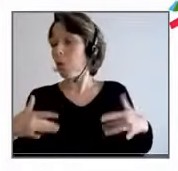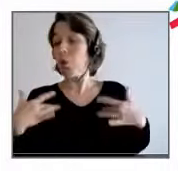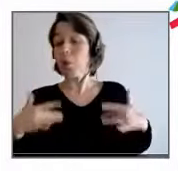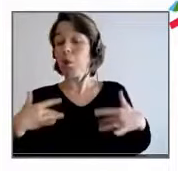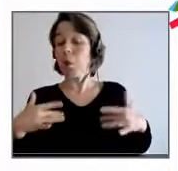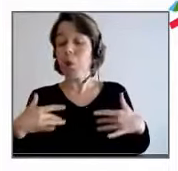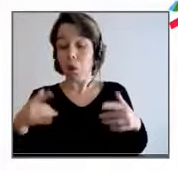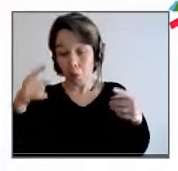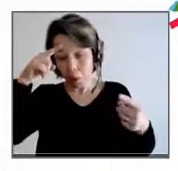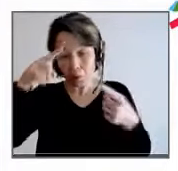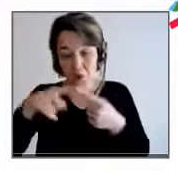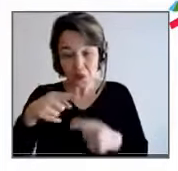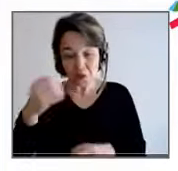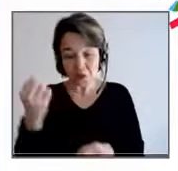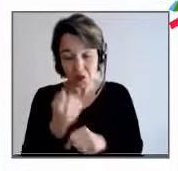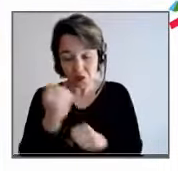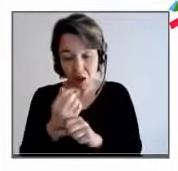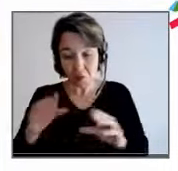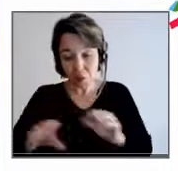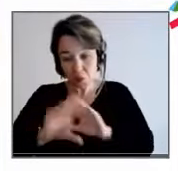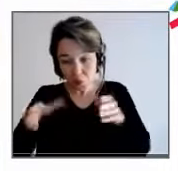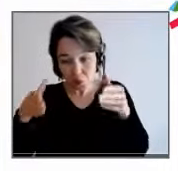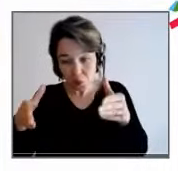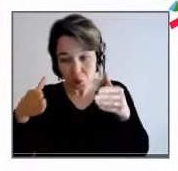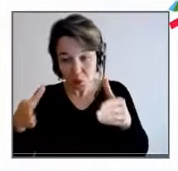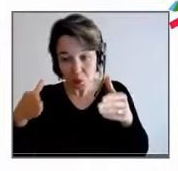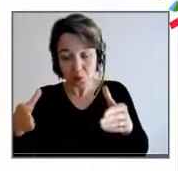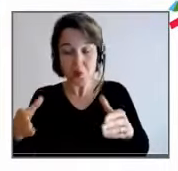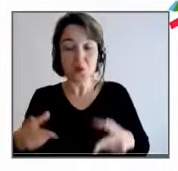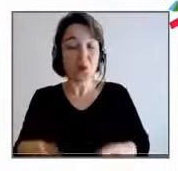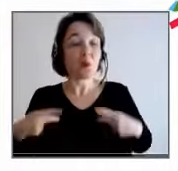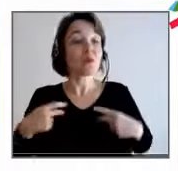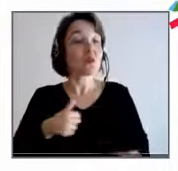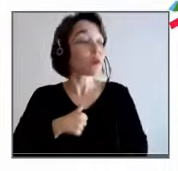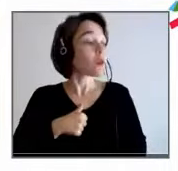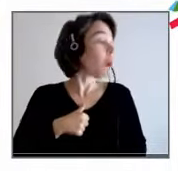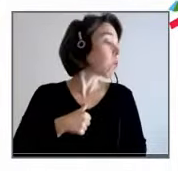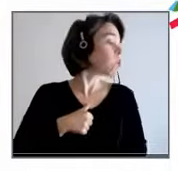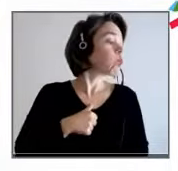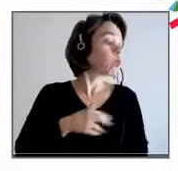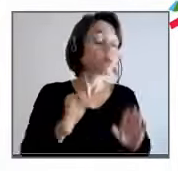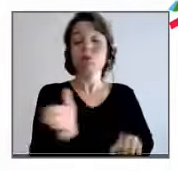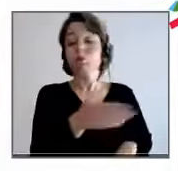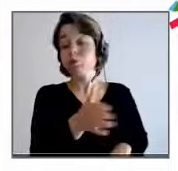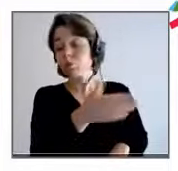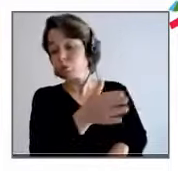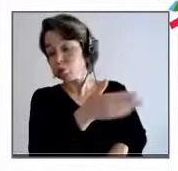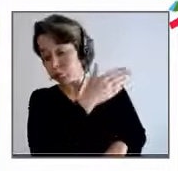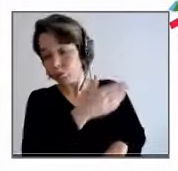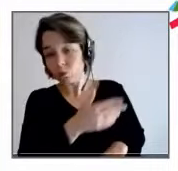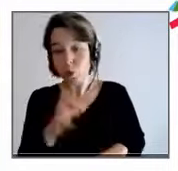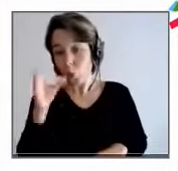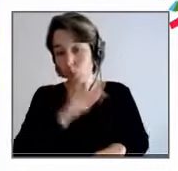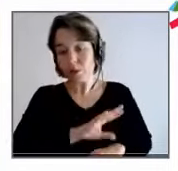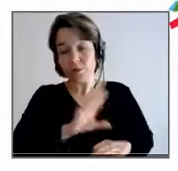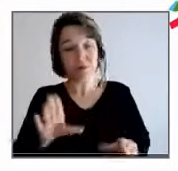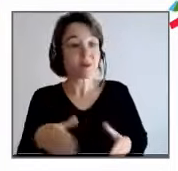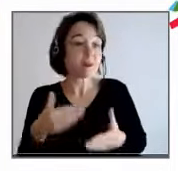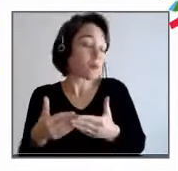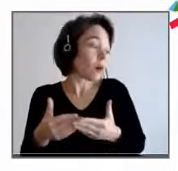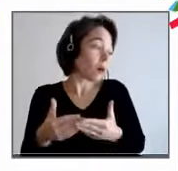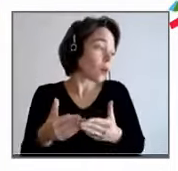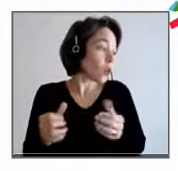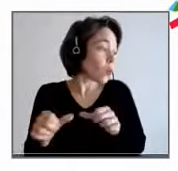portes de l'entreprise, on laissait la maman qu'on aide, l'enfant handicapé, etc., les conditions de vie. Ça vient de